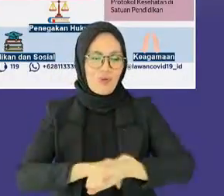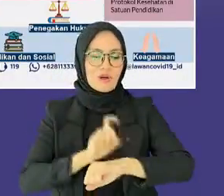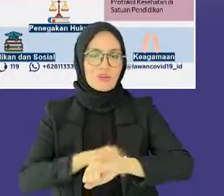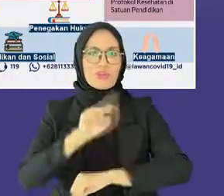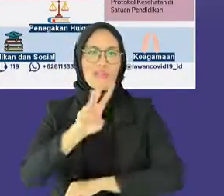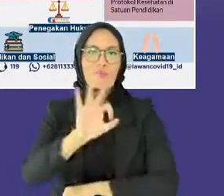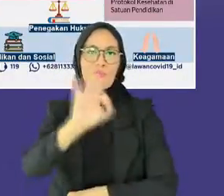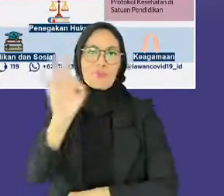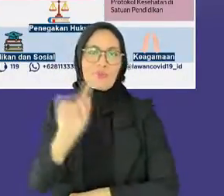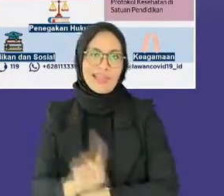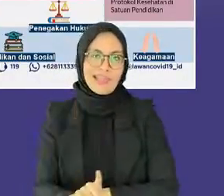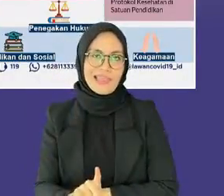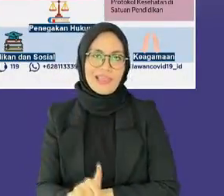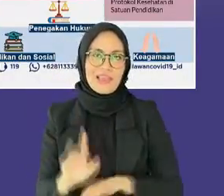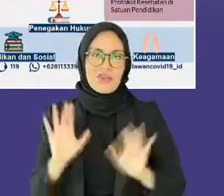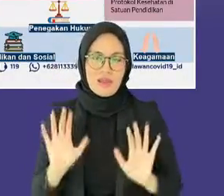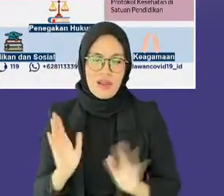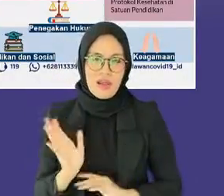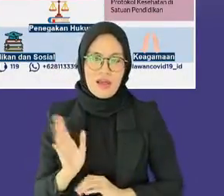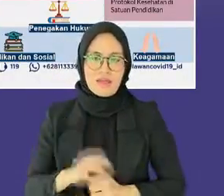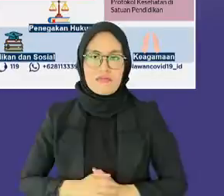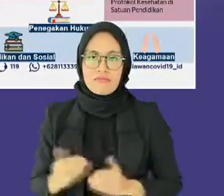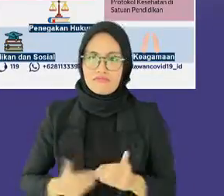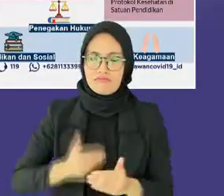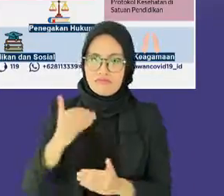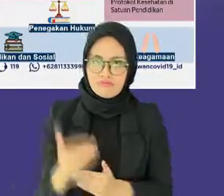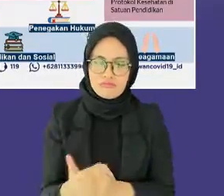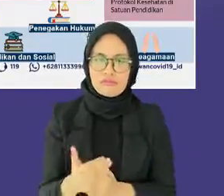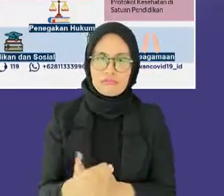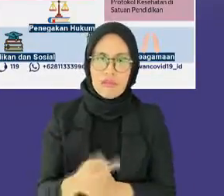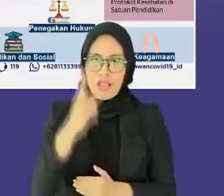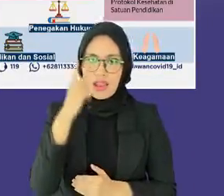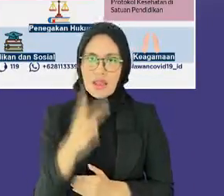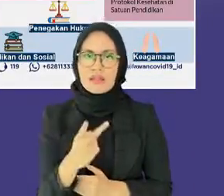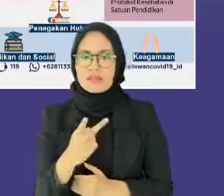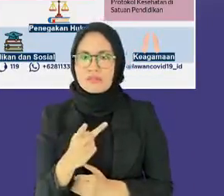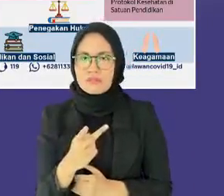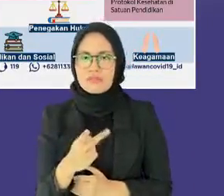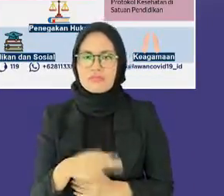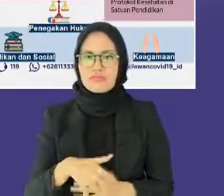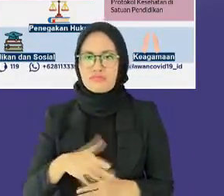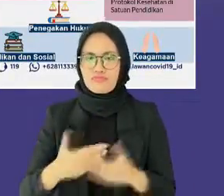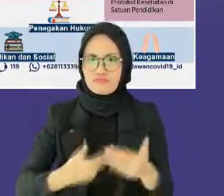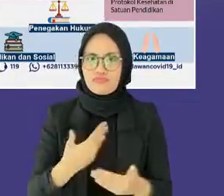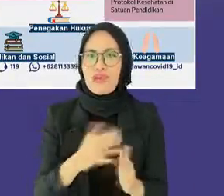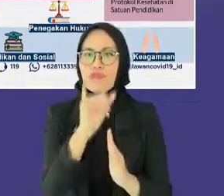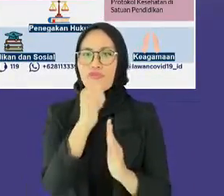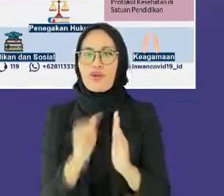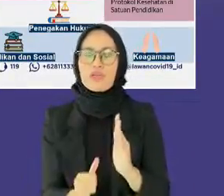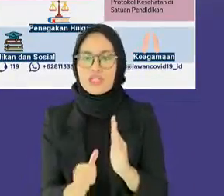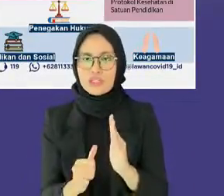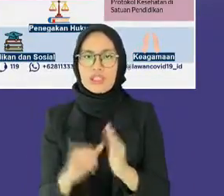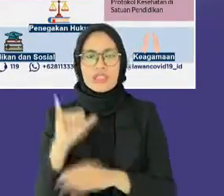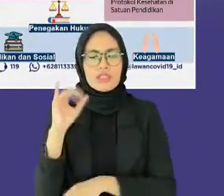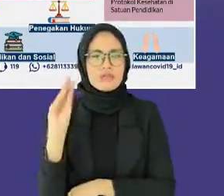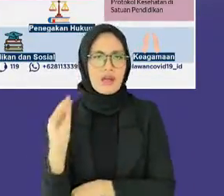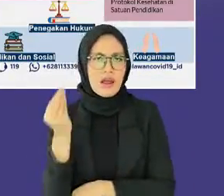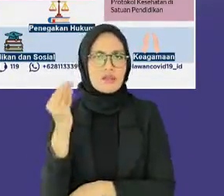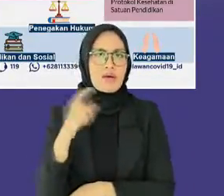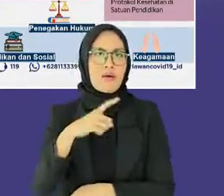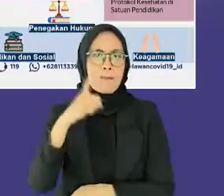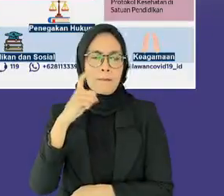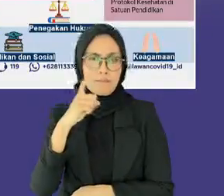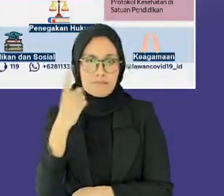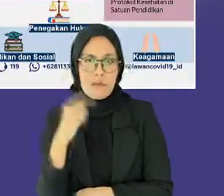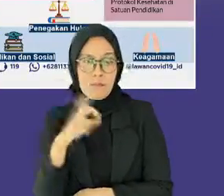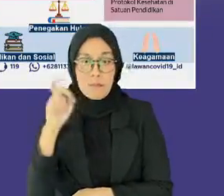lalu dilakukan uji coba protokol kesehatan di area tertutup di DKI Jakarta, Bandung, dan Surabaya